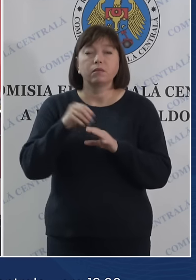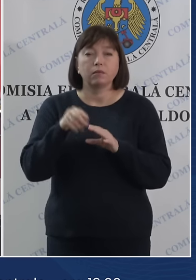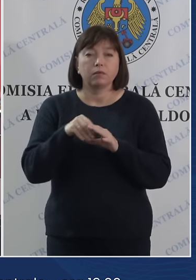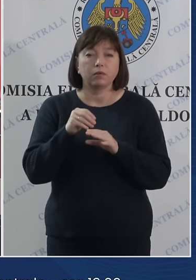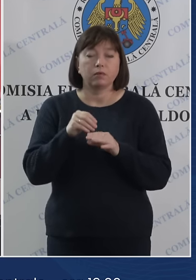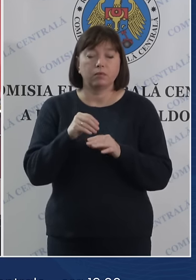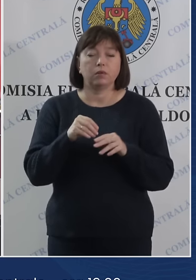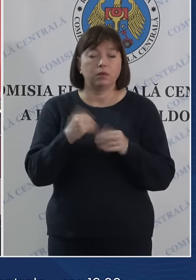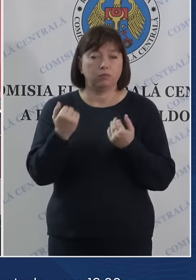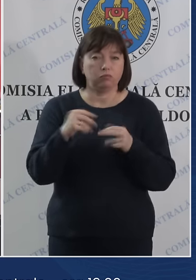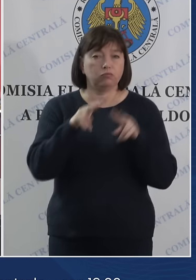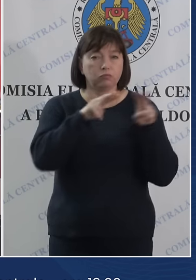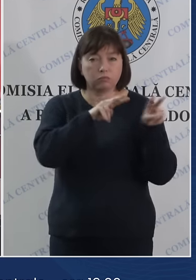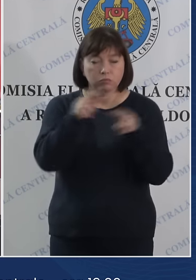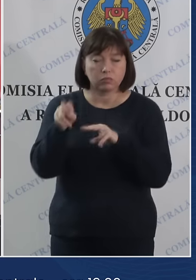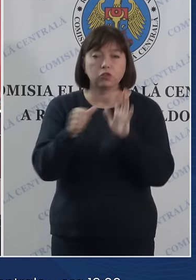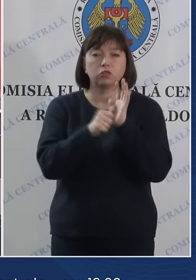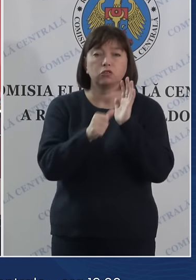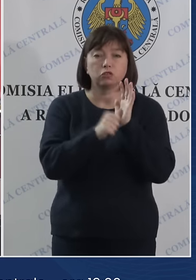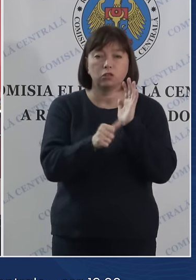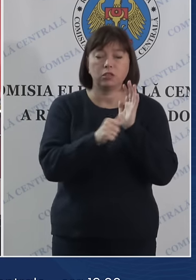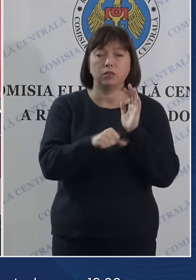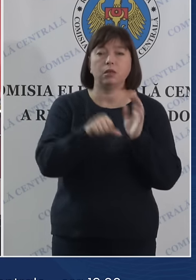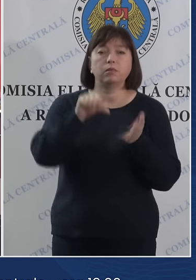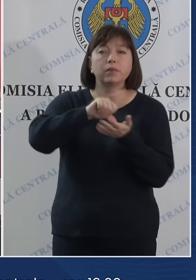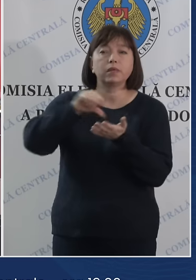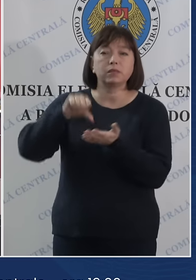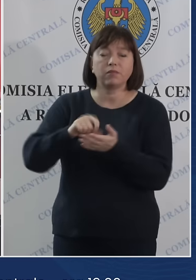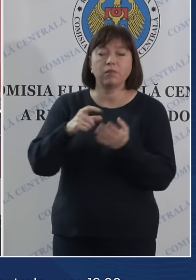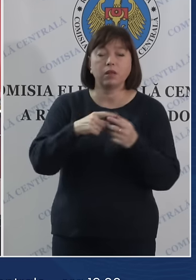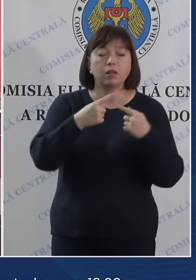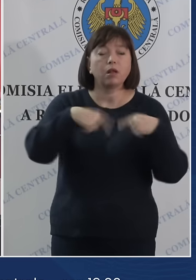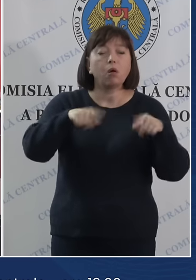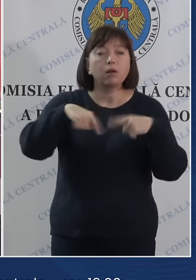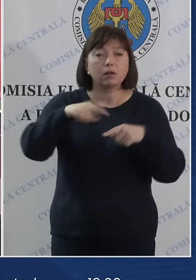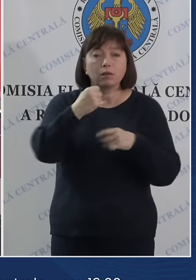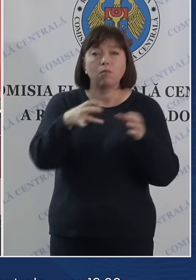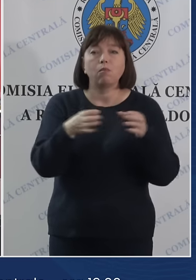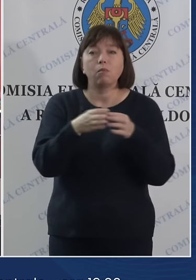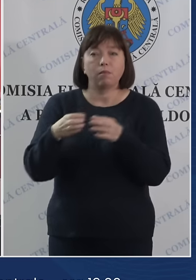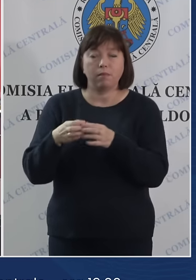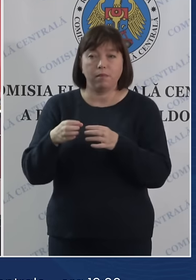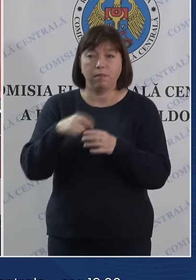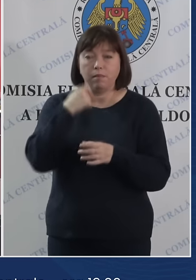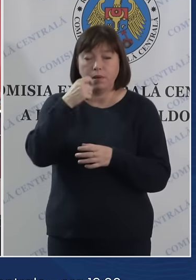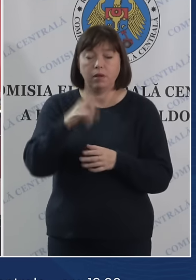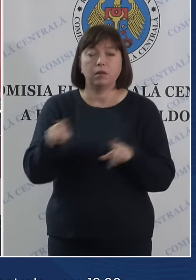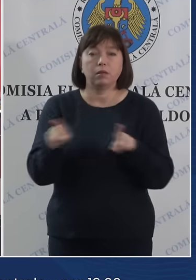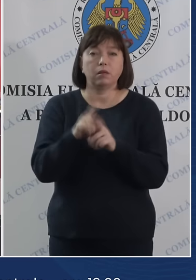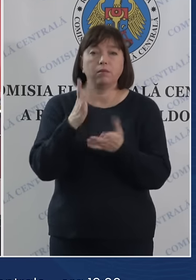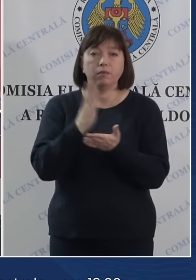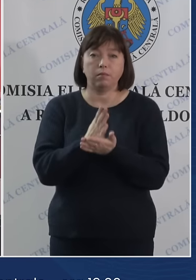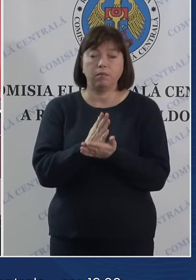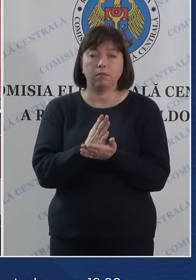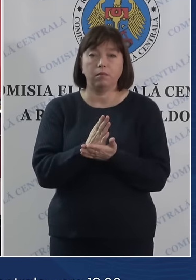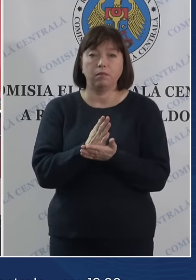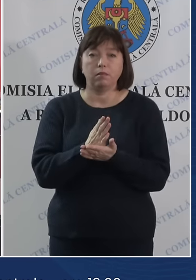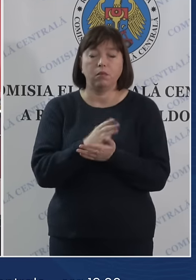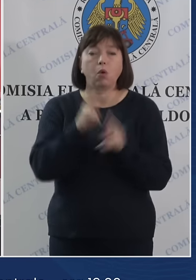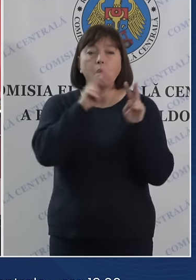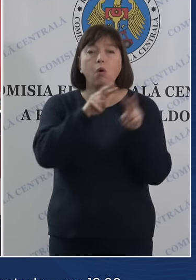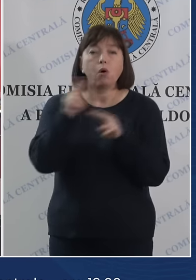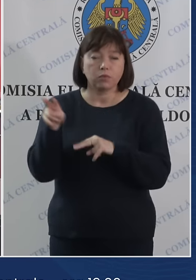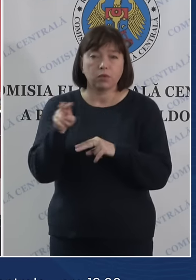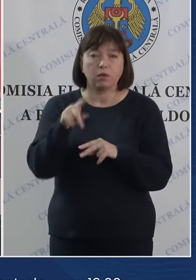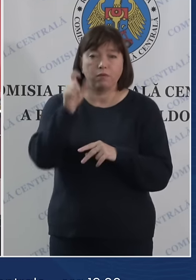monetizate de către 65 de reprezentanți a cumpulinței electoral. De asemenea, avem observatori,